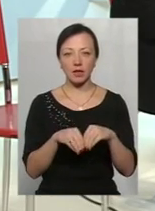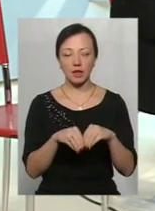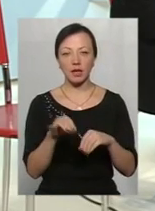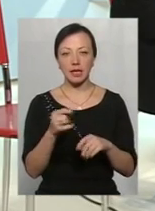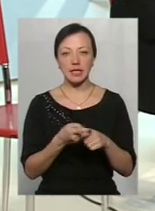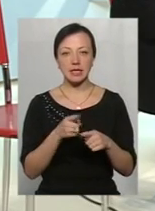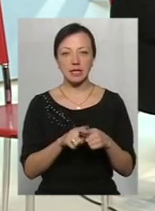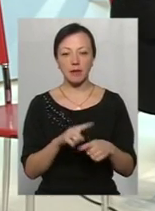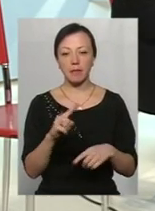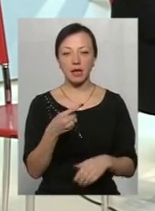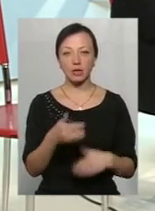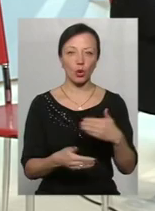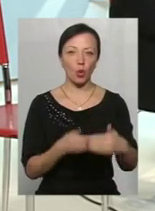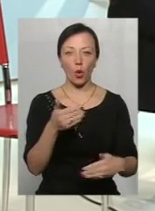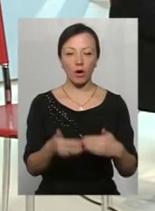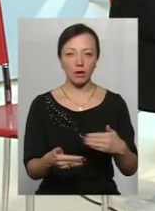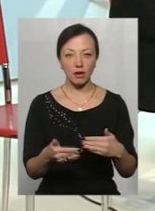оцей перші кроки,